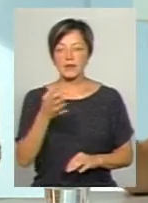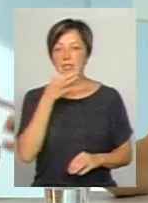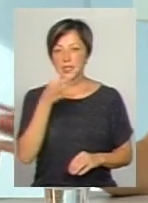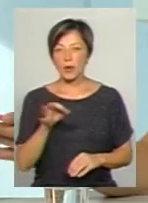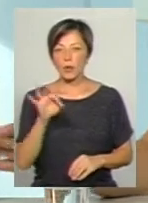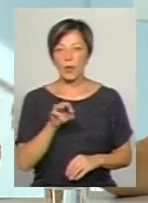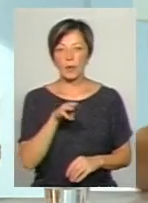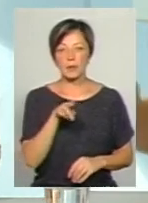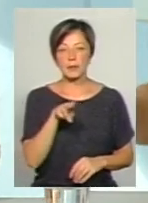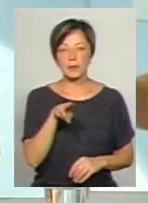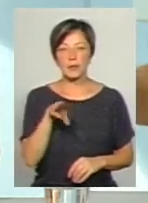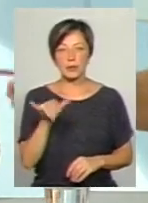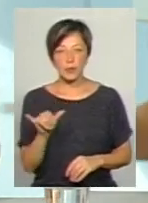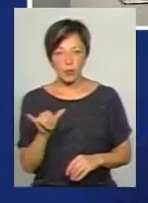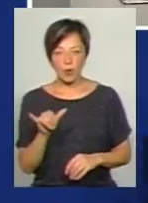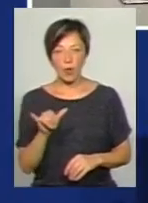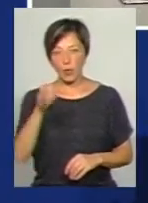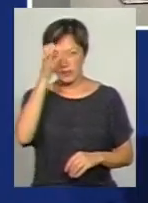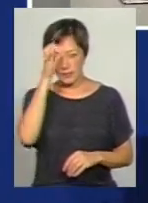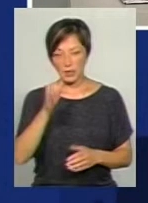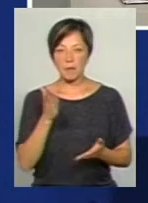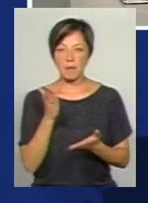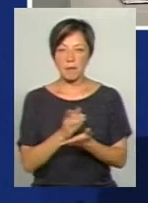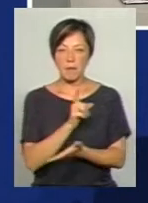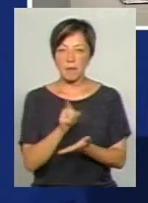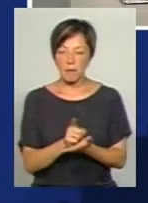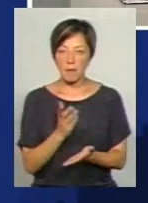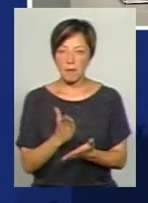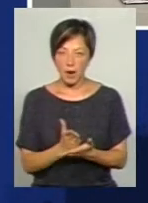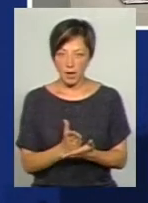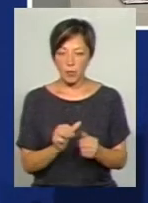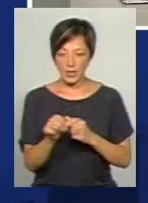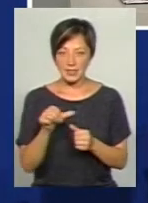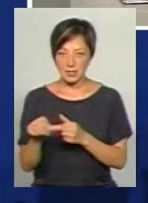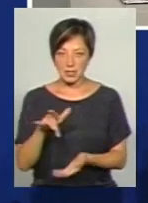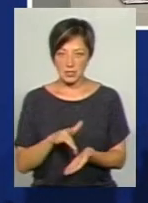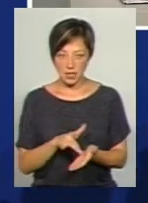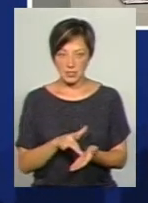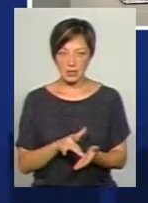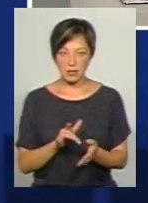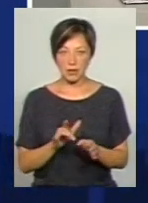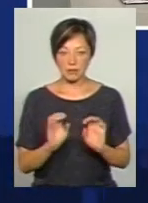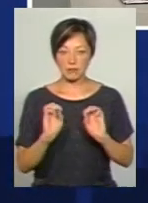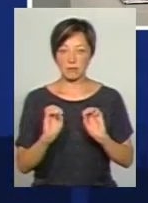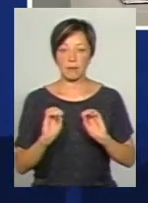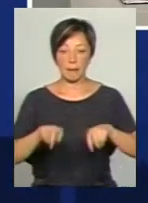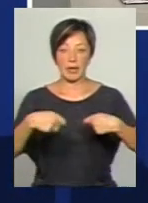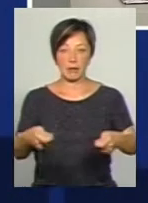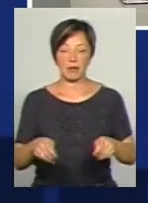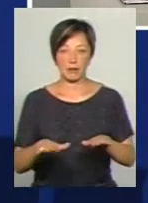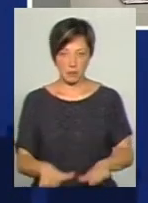профтехосвіту. Це та профтехосвіта, яка має знову таки по децентралізації відійти на місцях. Так?